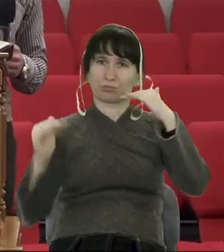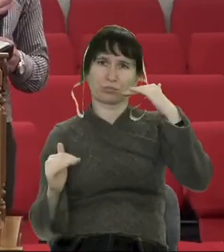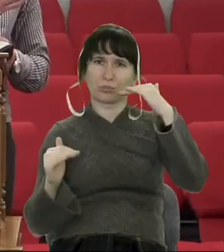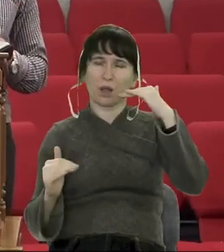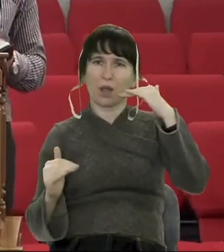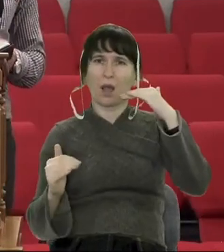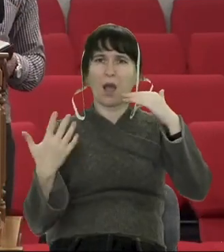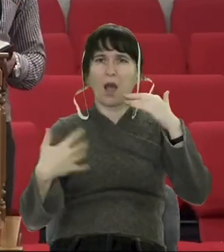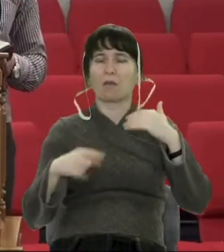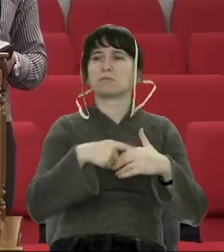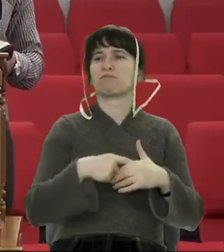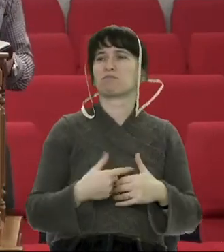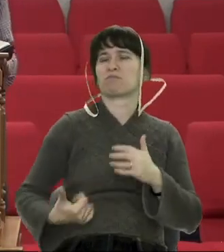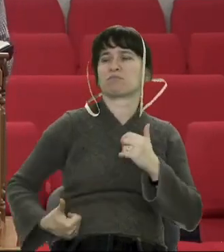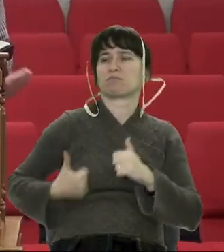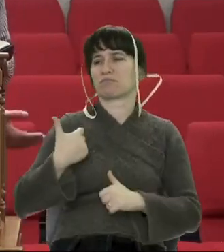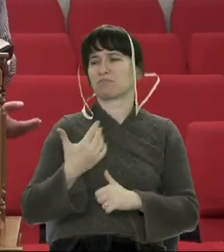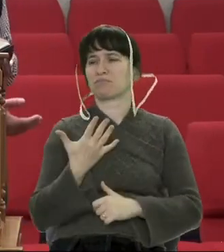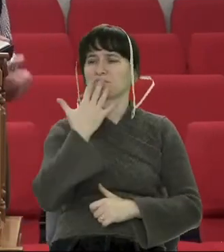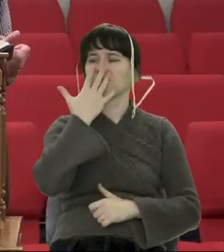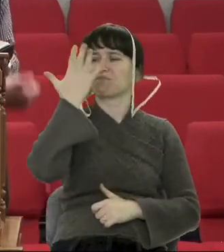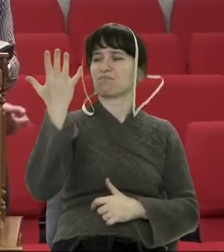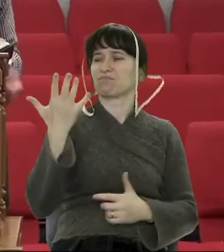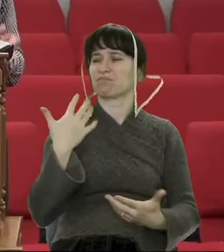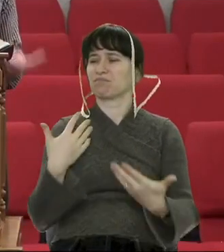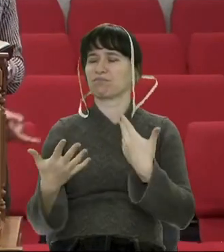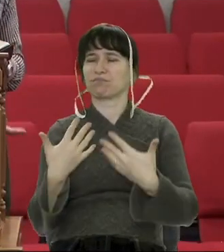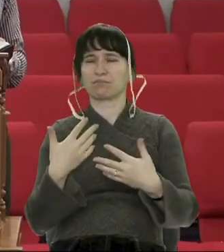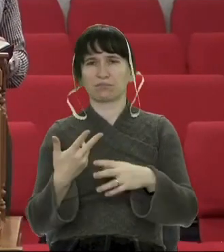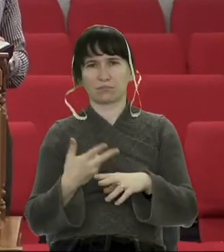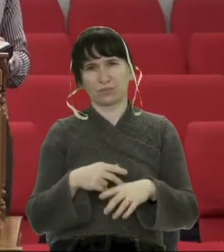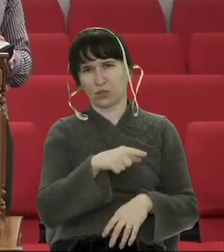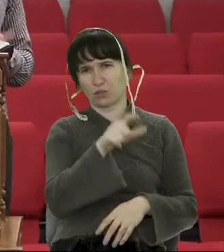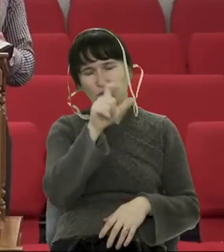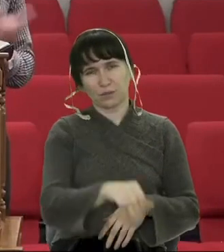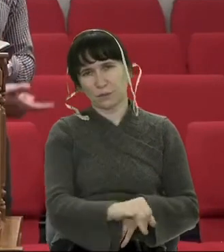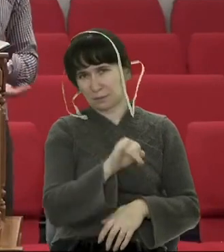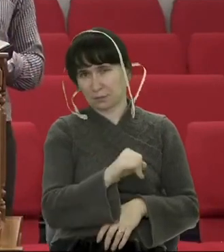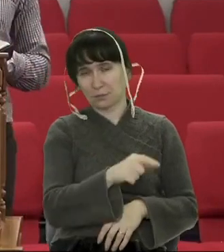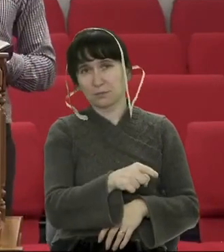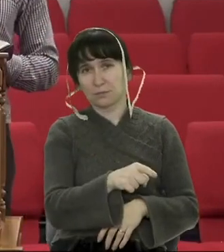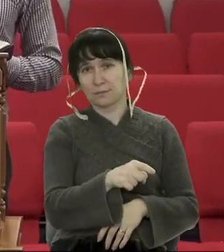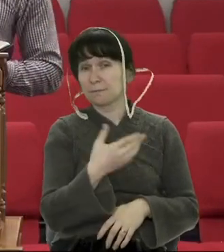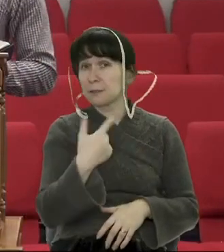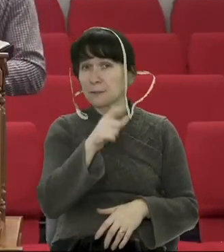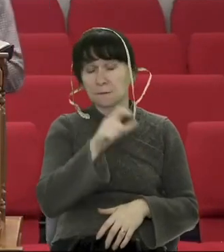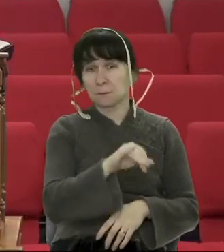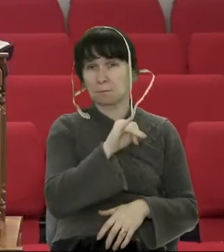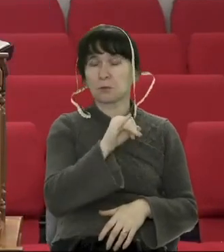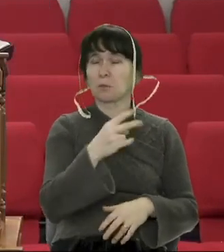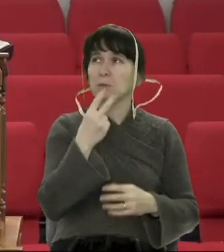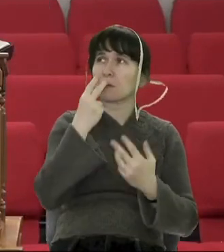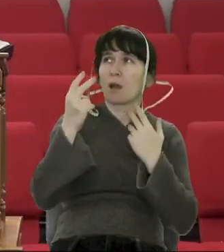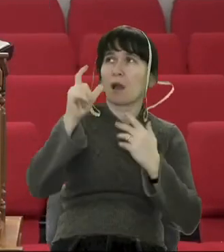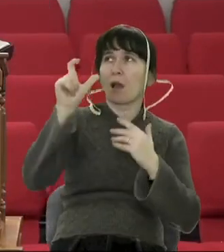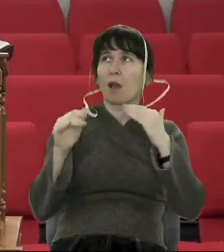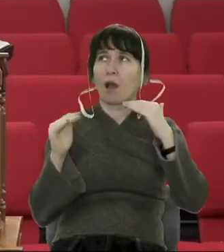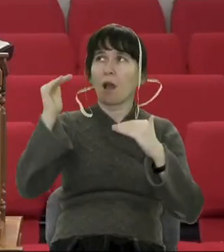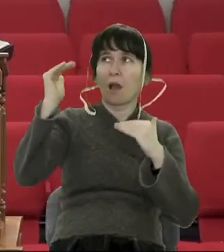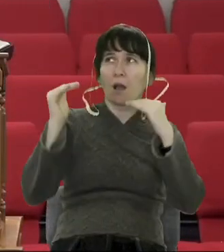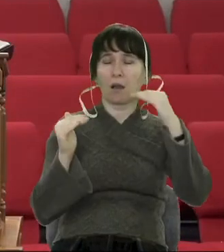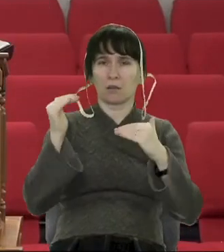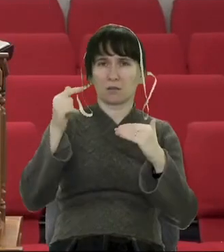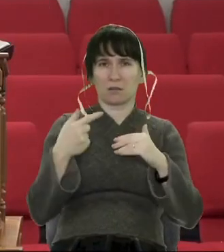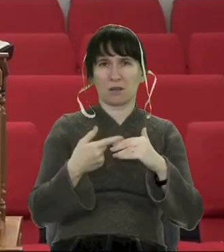людей, в таке от суспільство людей, які нижчі за неї, за рангом, за статусом, за матеріальним майном, за